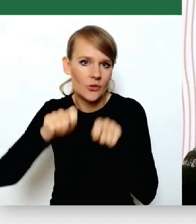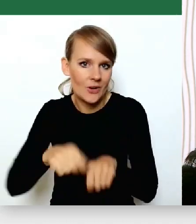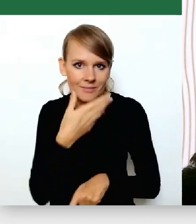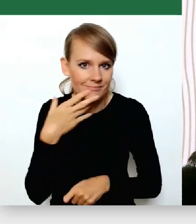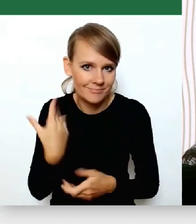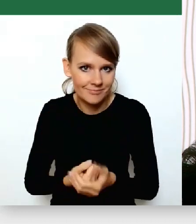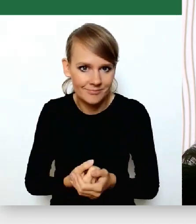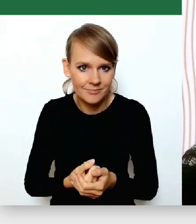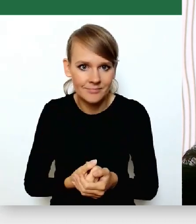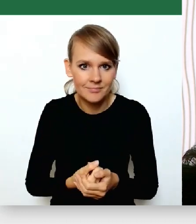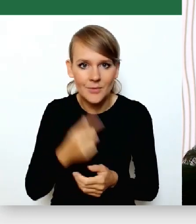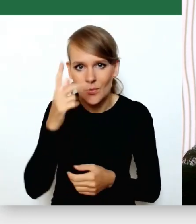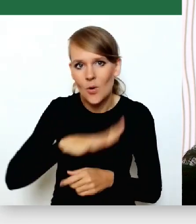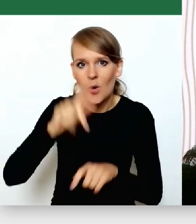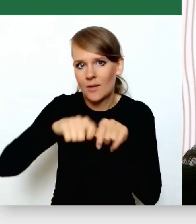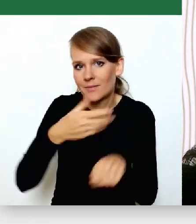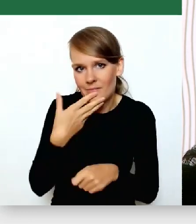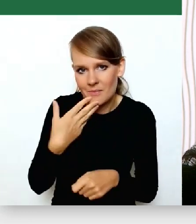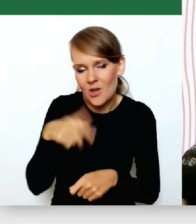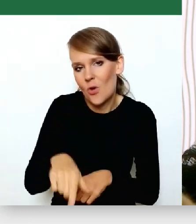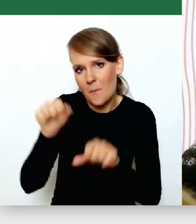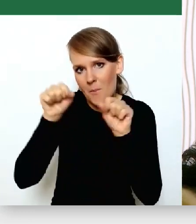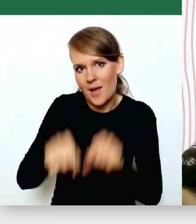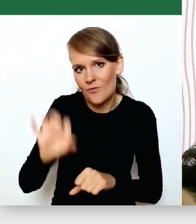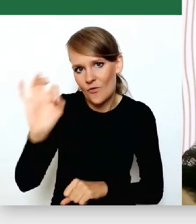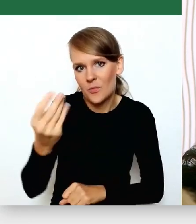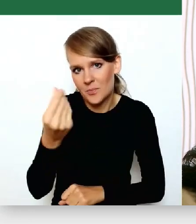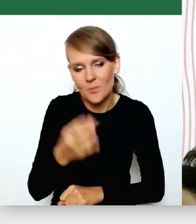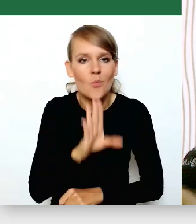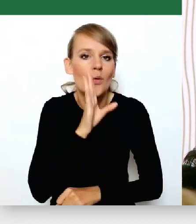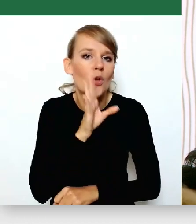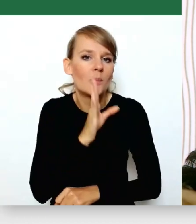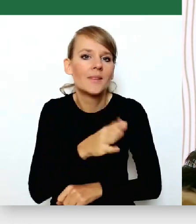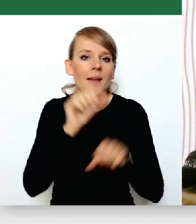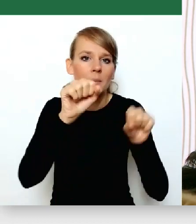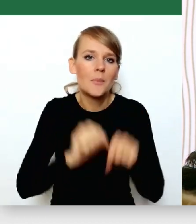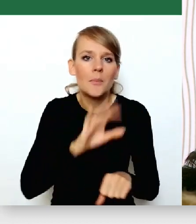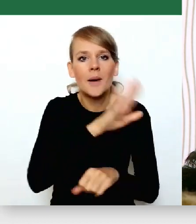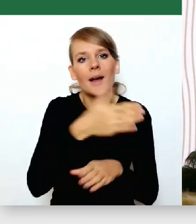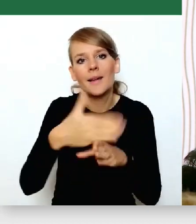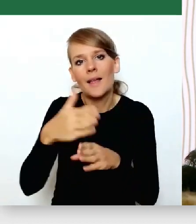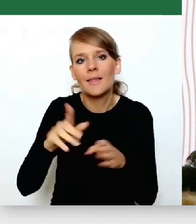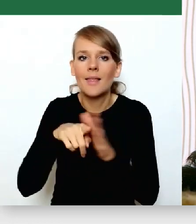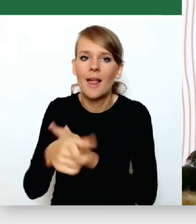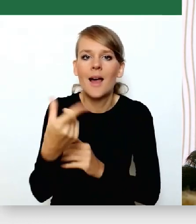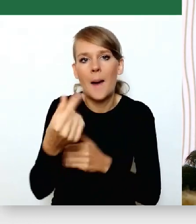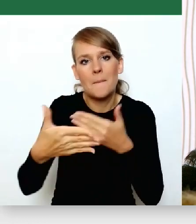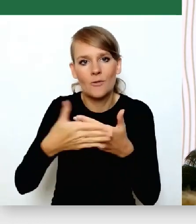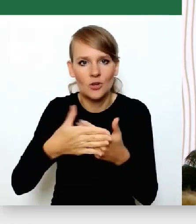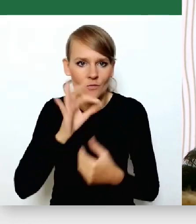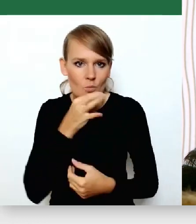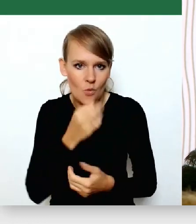społeczną, bo to jest pieniądz bankowy, tak jak bank jakiś kredyt by miał dla młodych małżeństw. Na to tylko chcę